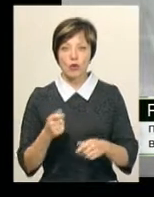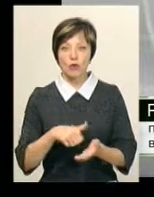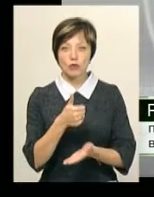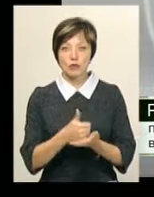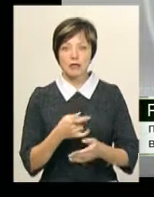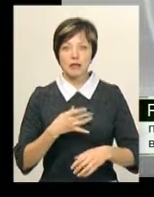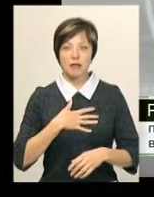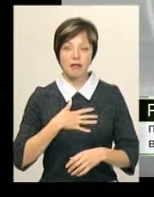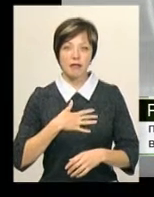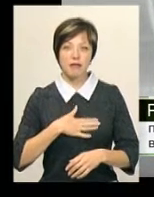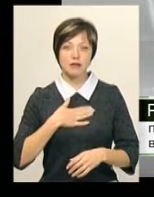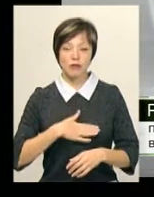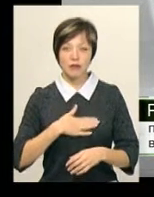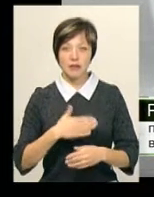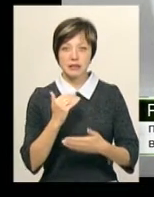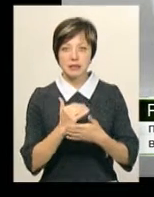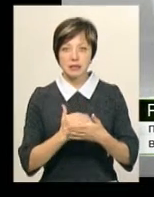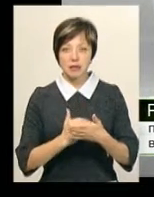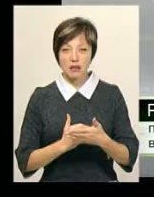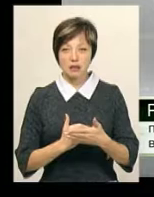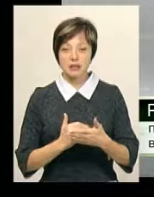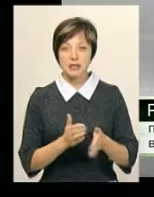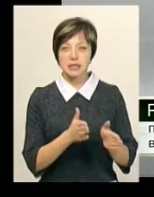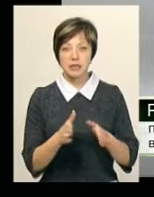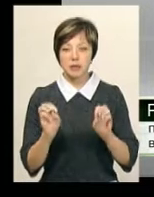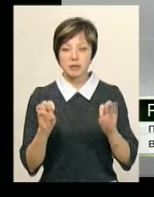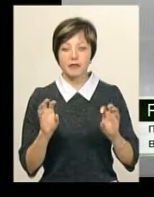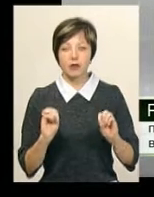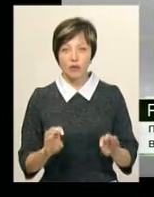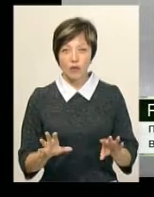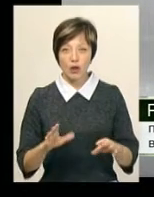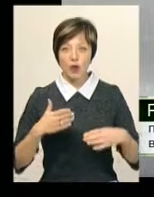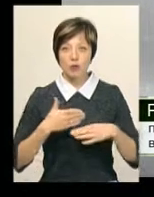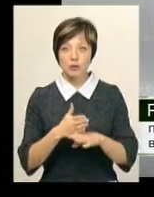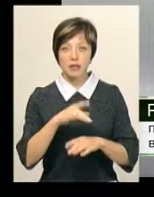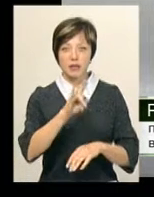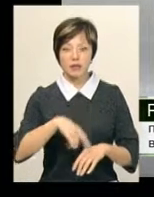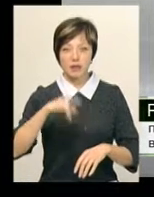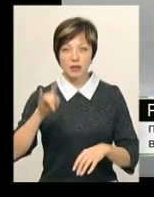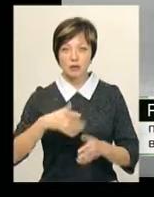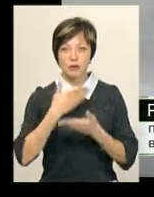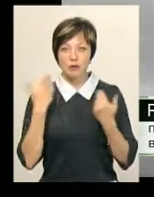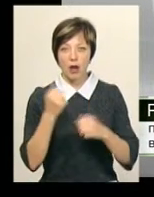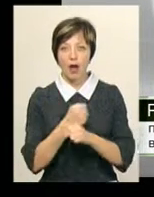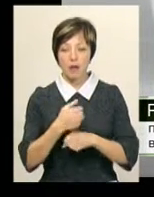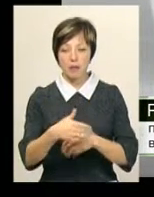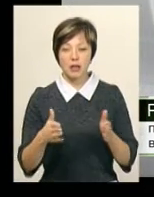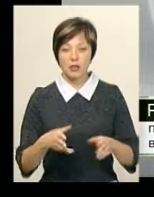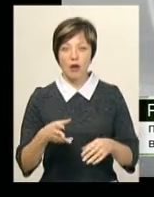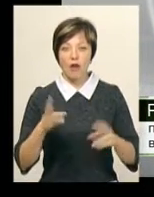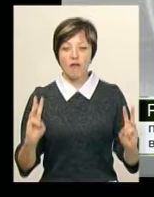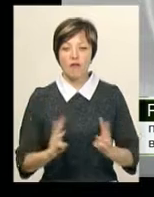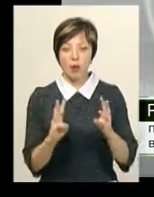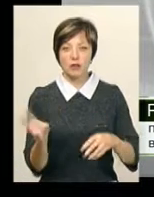незадовільний стан галівної системи, незадовільний стан системи світлових приладів, розбиті вікна, відсутність аптечки, вогнегасника.